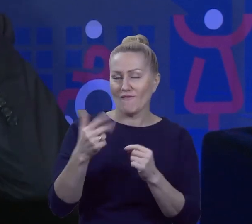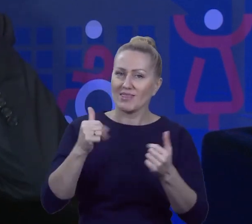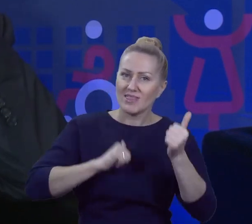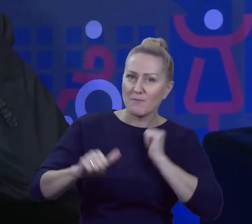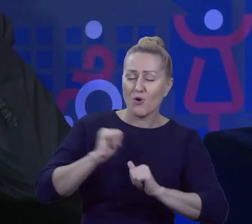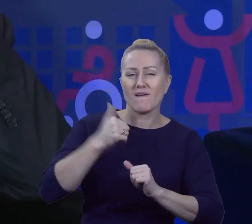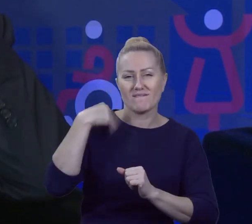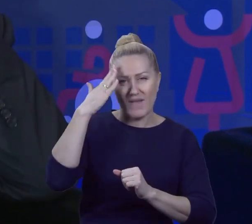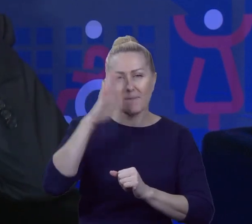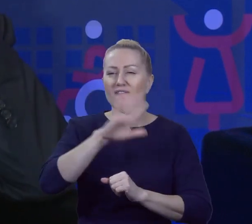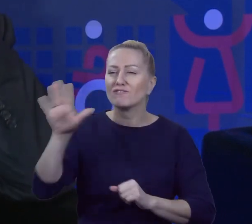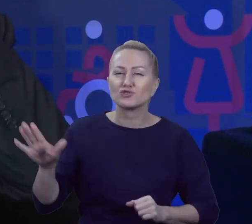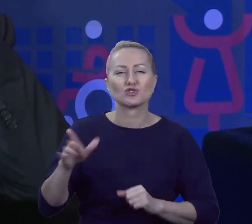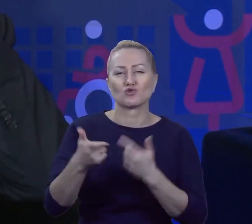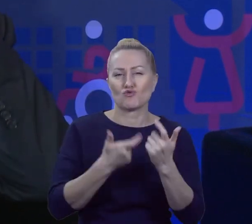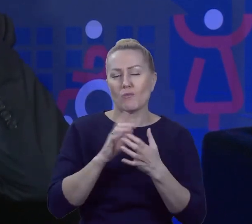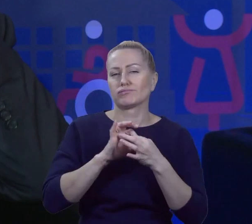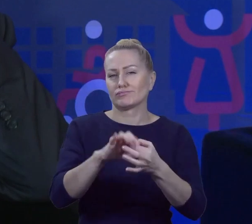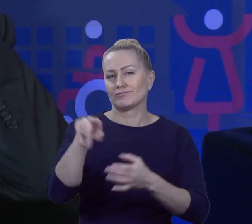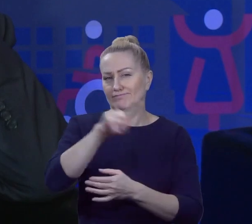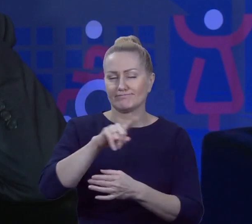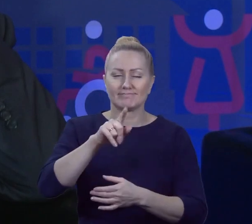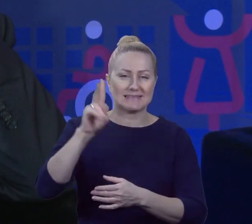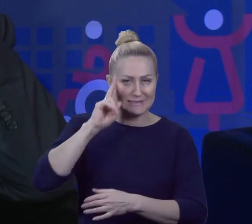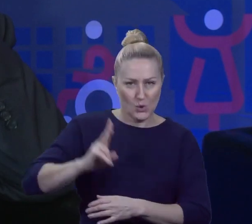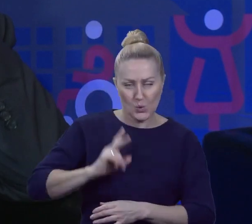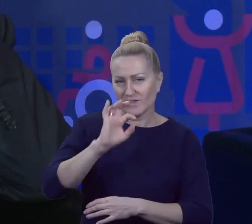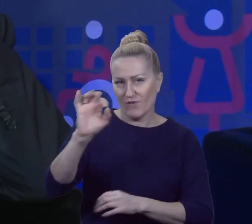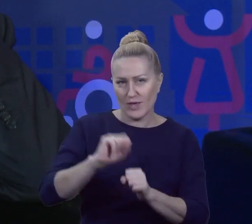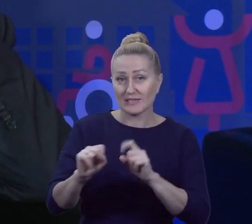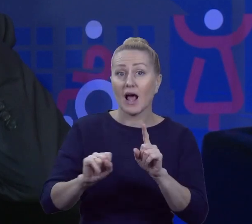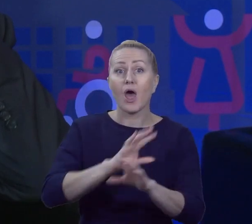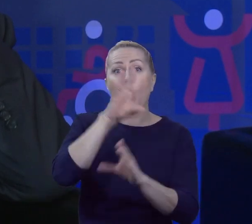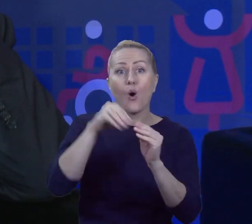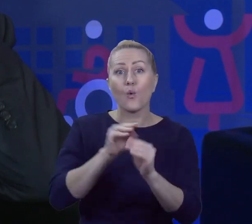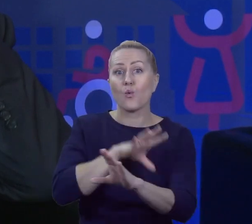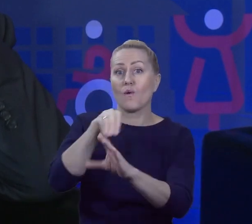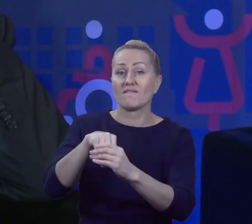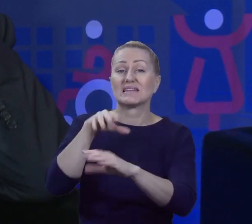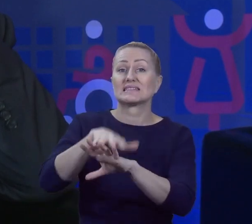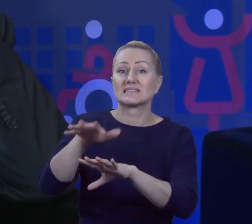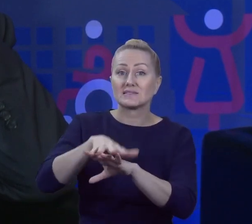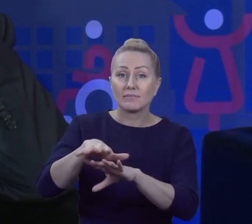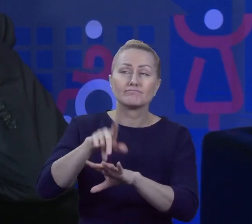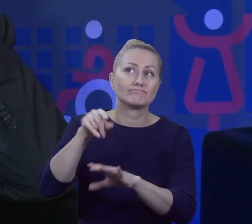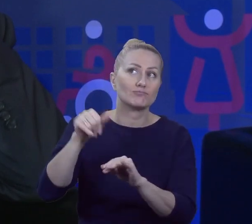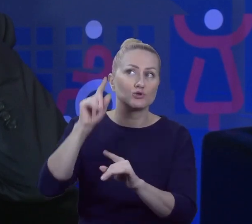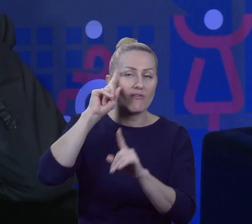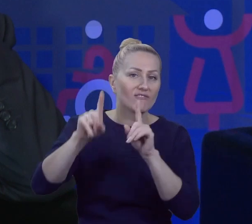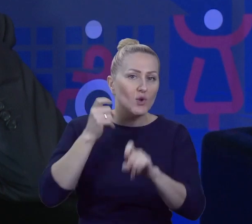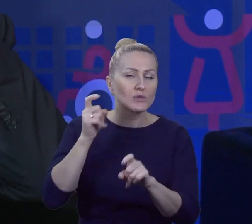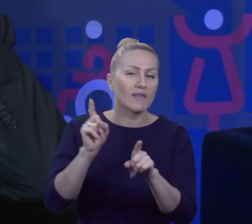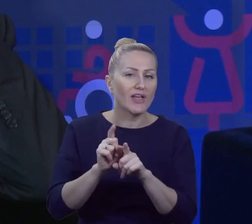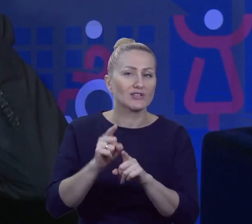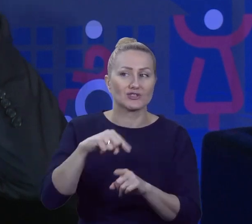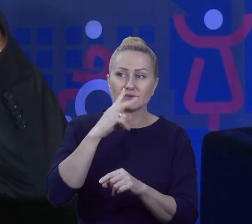od jednostek, tak jak tutaj było mówione. Natomiast w kontekście systemu może to jest wniosek i konstatacja